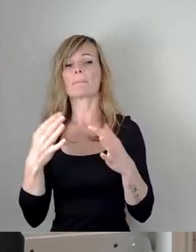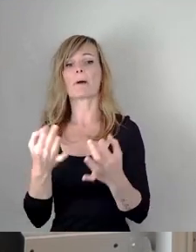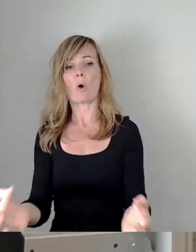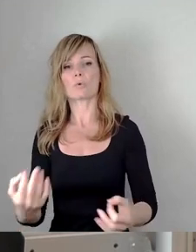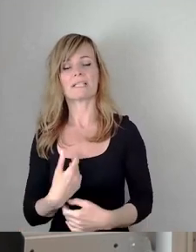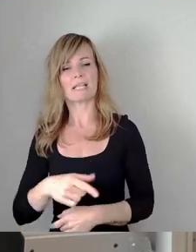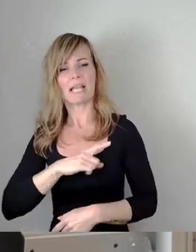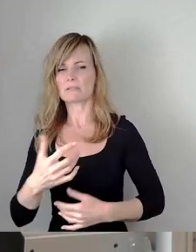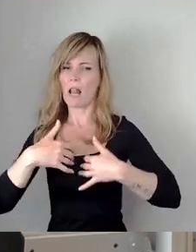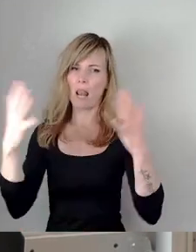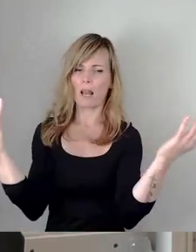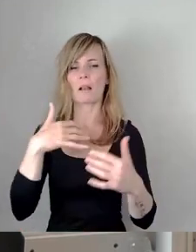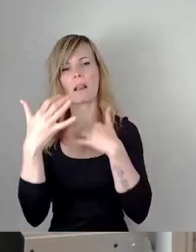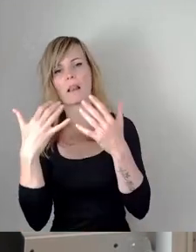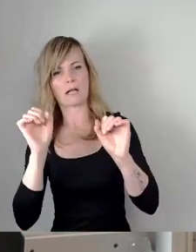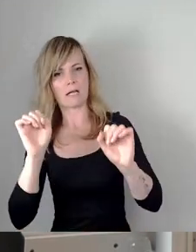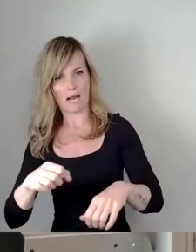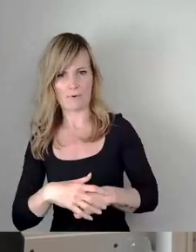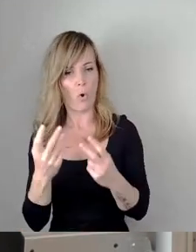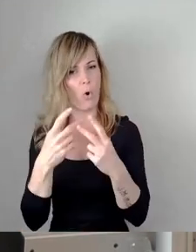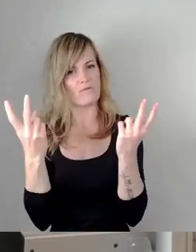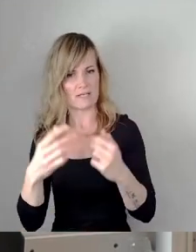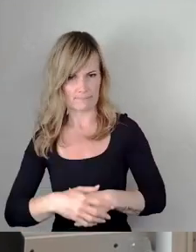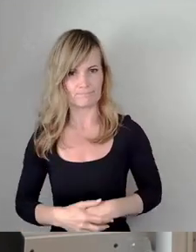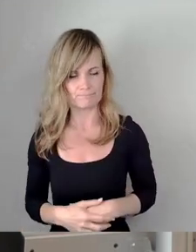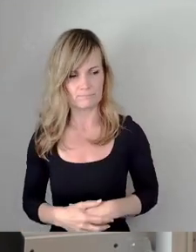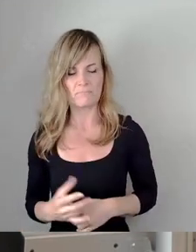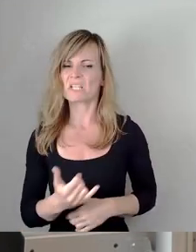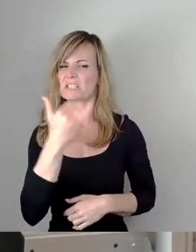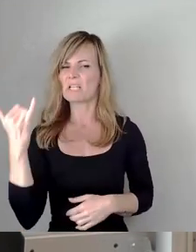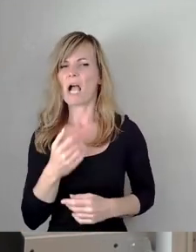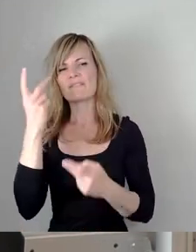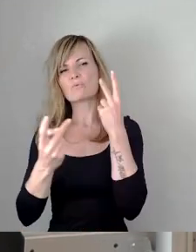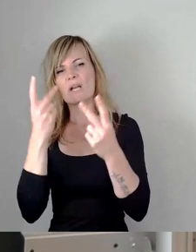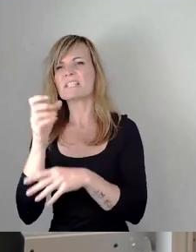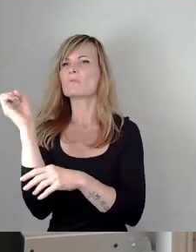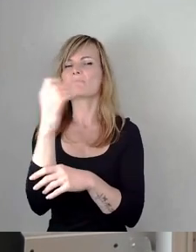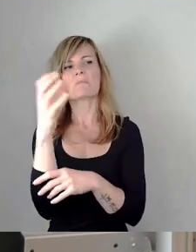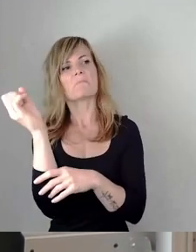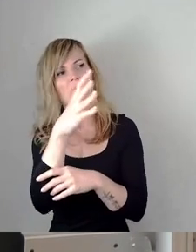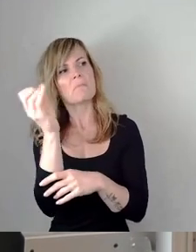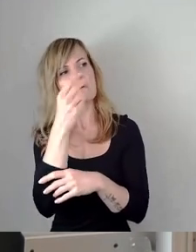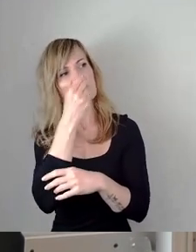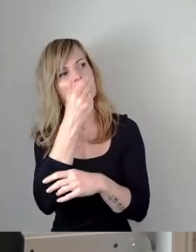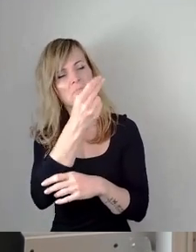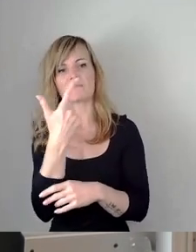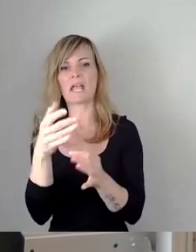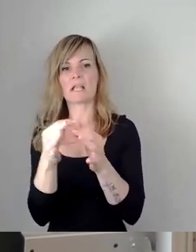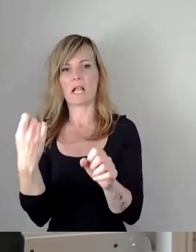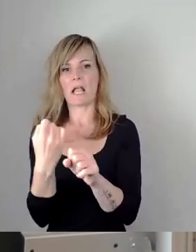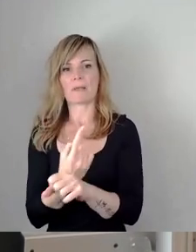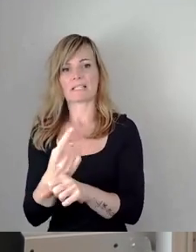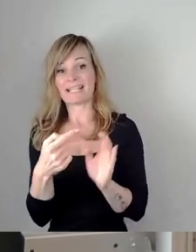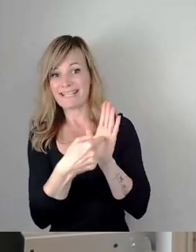gewachsen ist. Da haben wir über Jahre hinweg Visualisierung an die Wand geworfen, die wir mit zwei Tagen Arbeitszeit gemacht haben, um dort irgendwie die